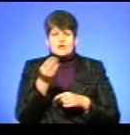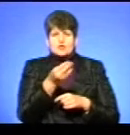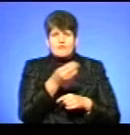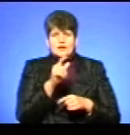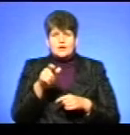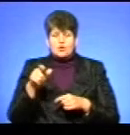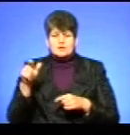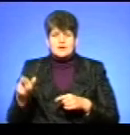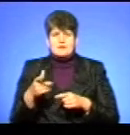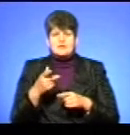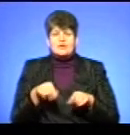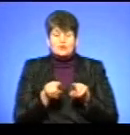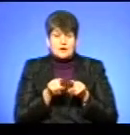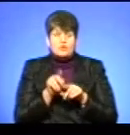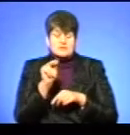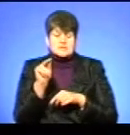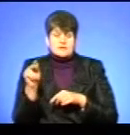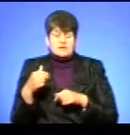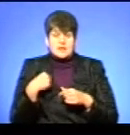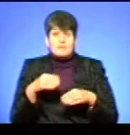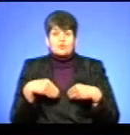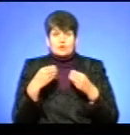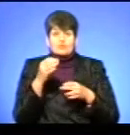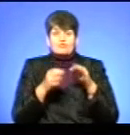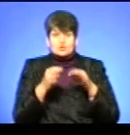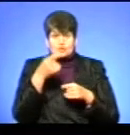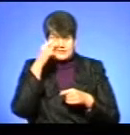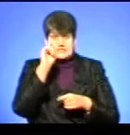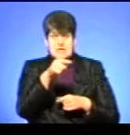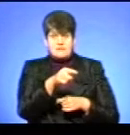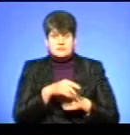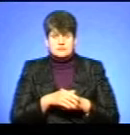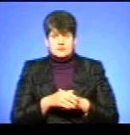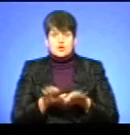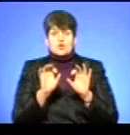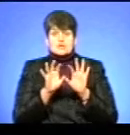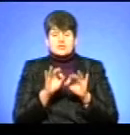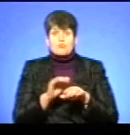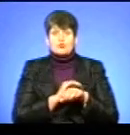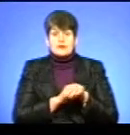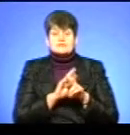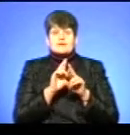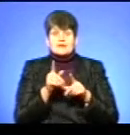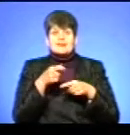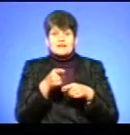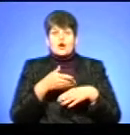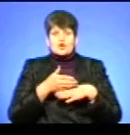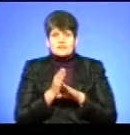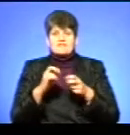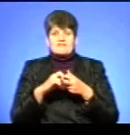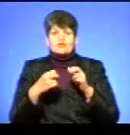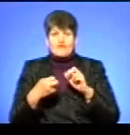І от всходжі цифри я подаю на тебе в суд, щоб ти знав. І розкажи, будь ласка, як ти розвалив Івано